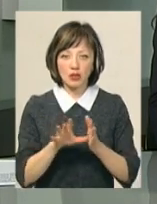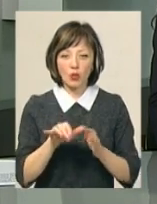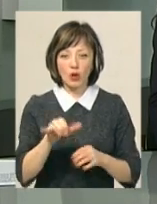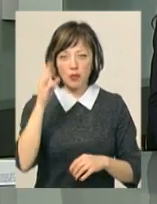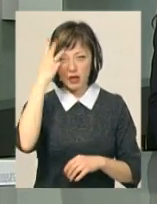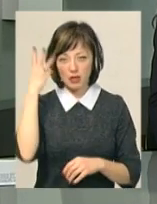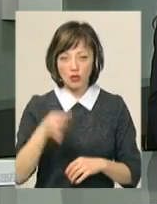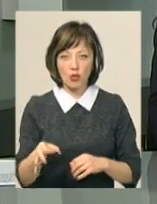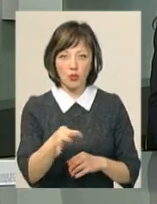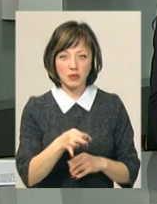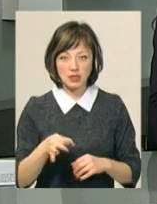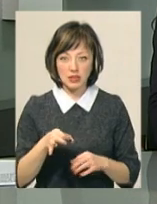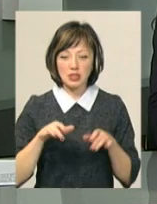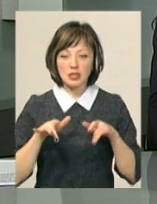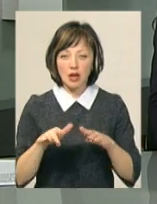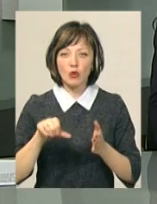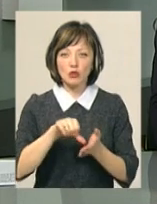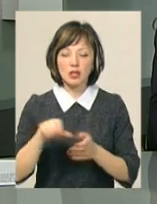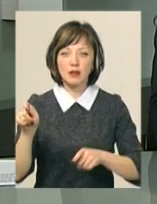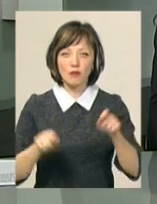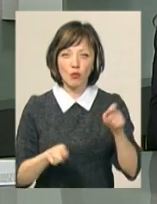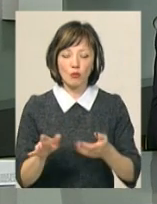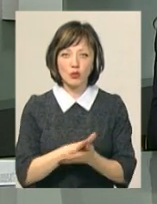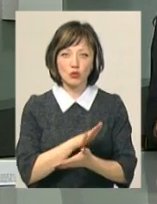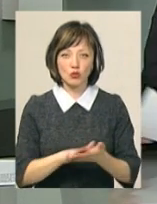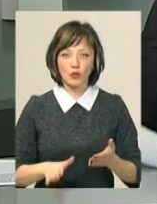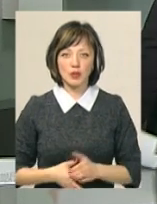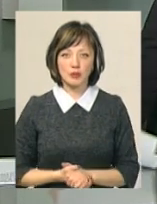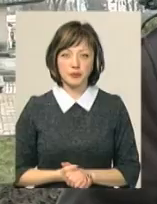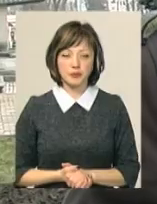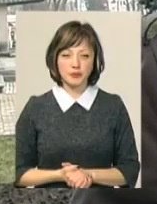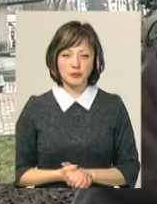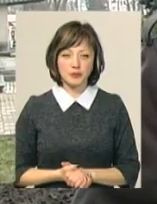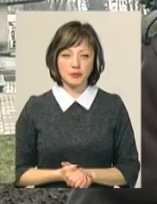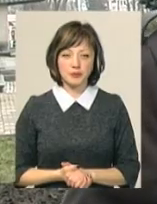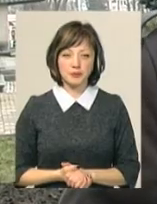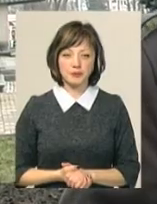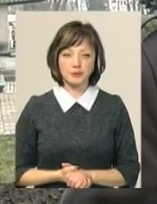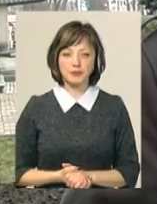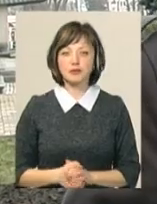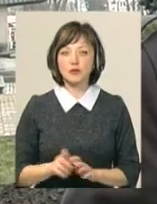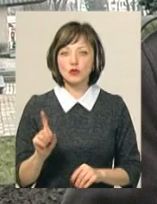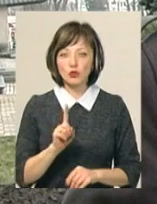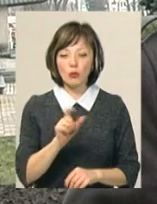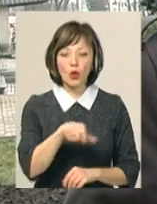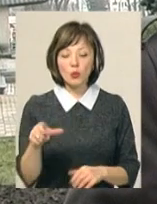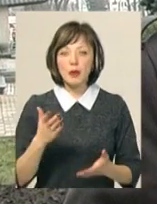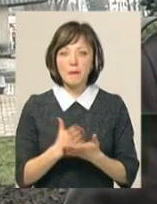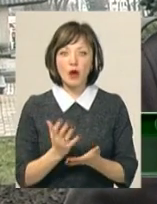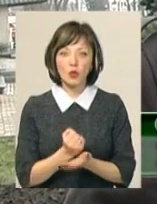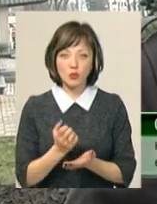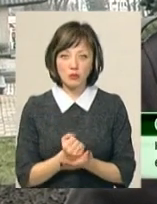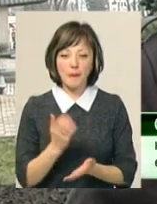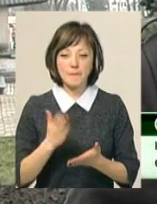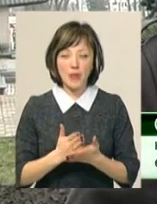Хмельницькій області. Захід для учасників форуму безкоштовний. Ті люди, які вже мають успіх і вже мають